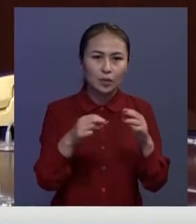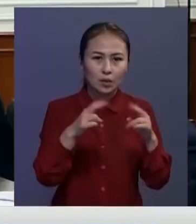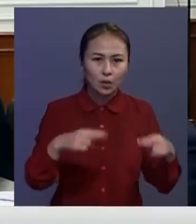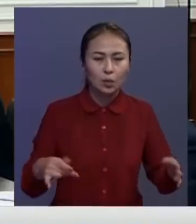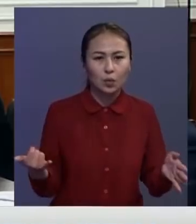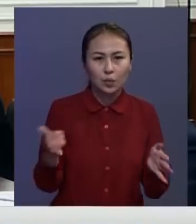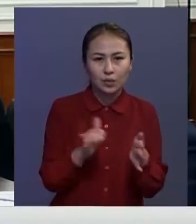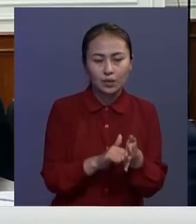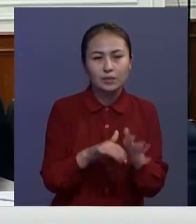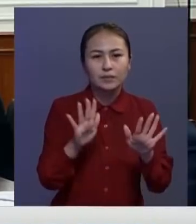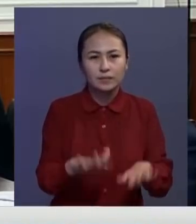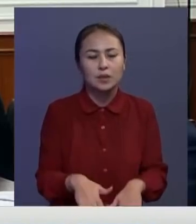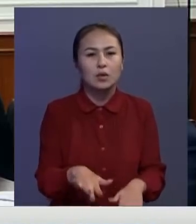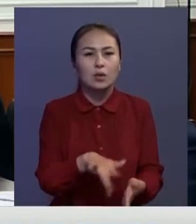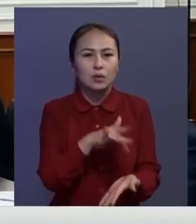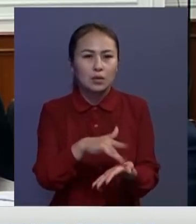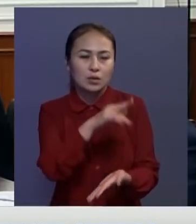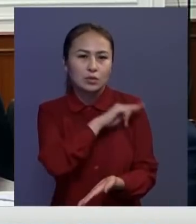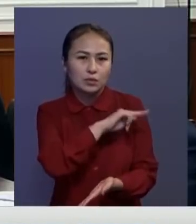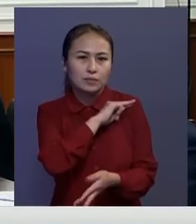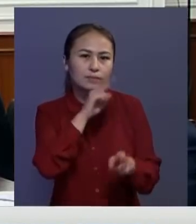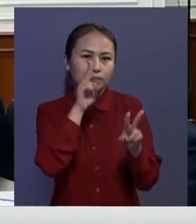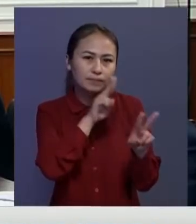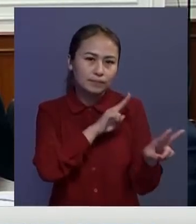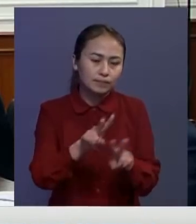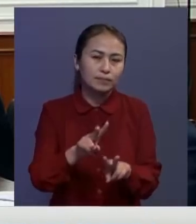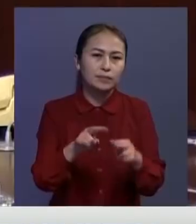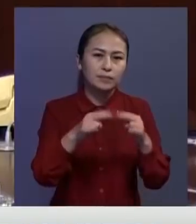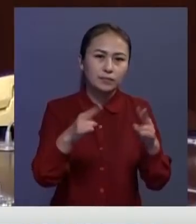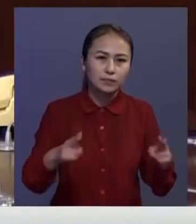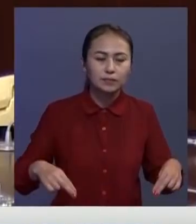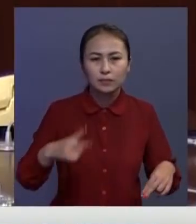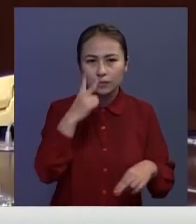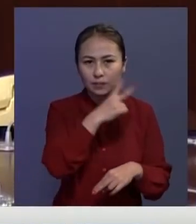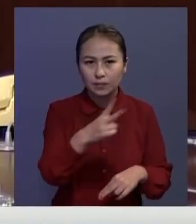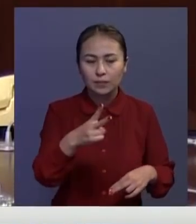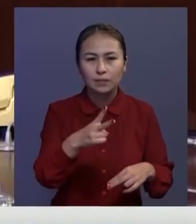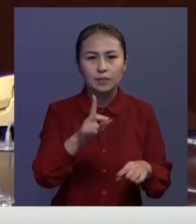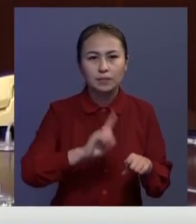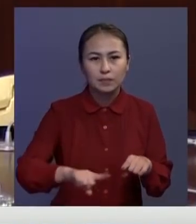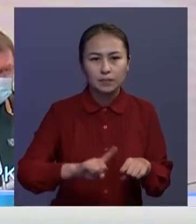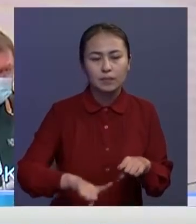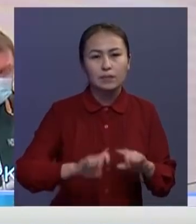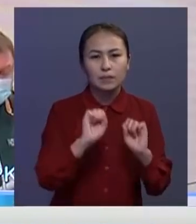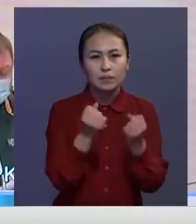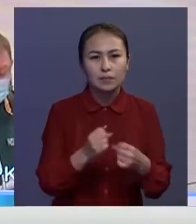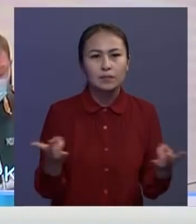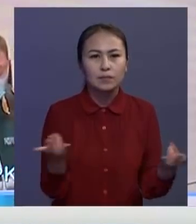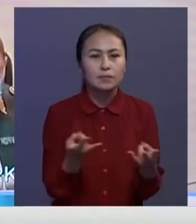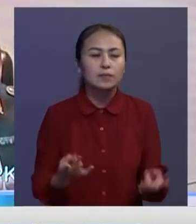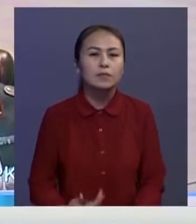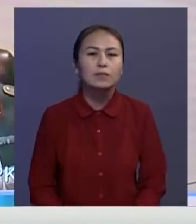Орын аласқан қазандықтардың жұмысын ерекше бақылауы алып, оларын ғимараттан шығаруын мәселесін жолдан датып, шешу керек.